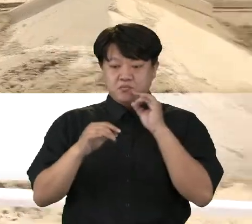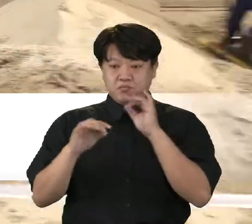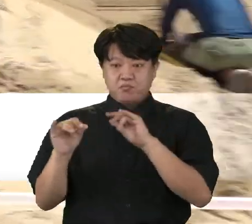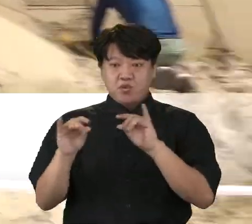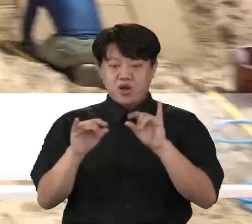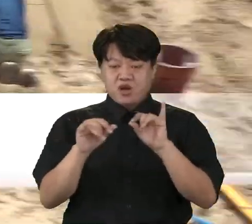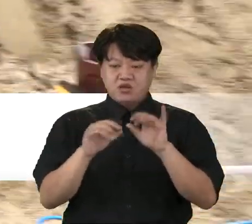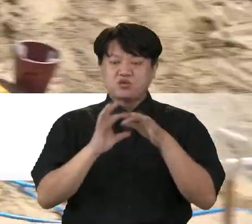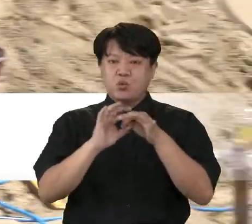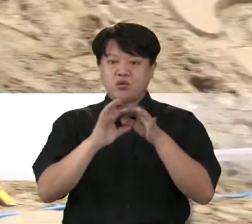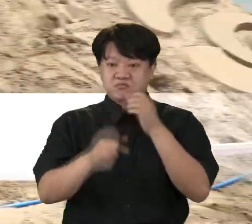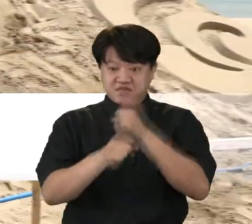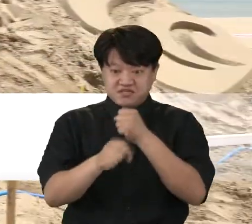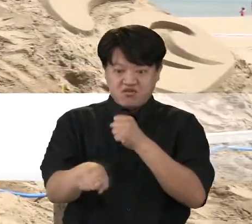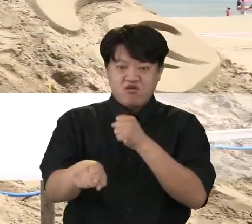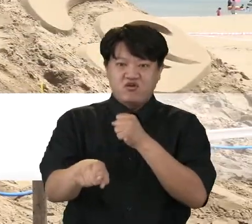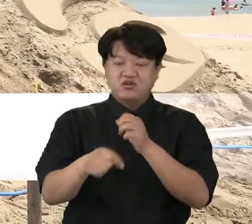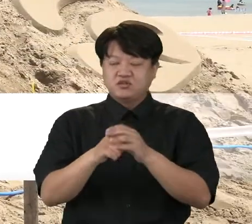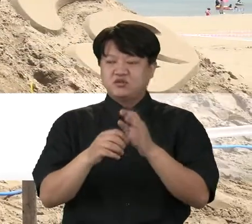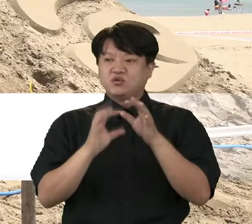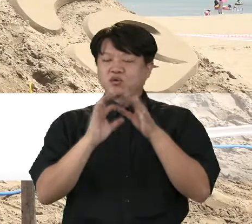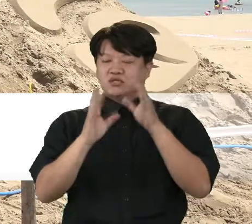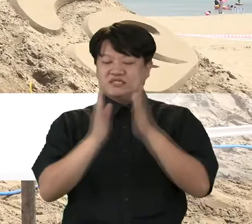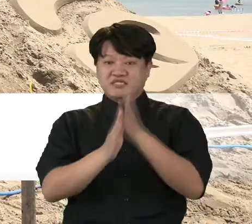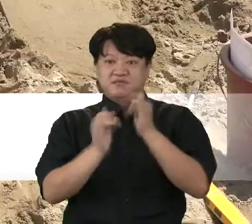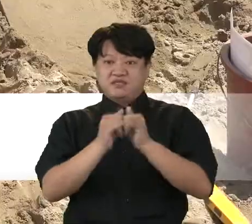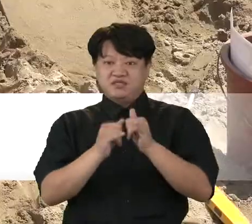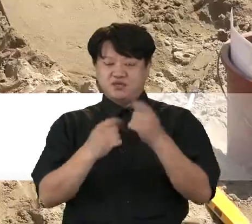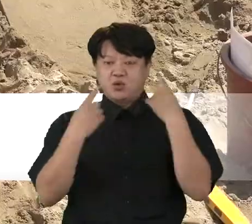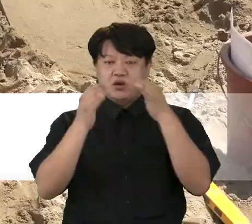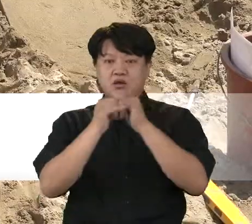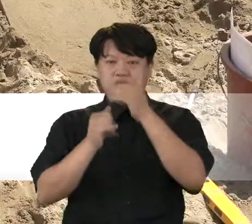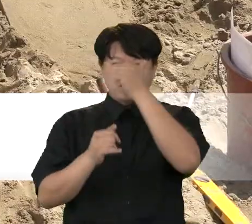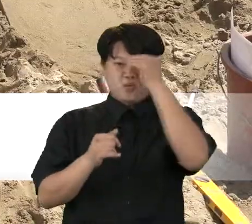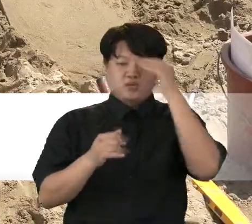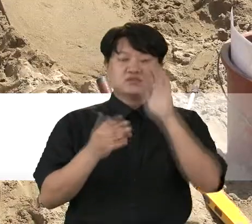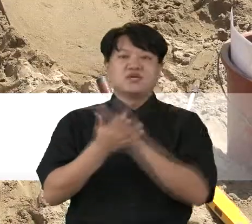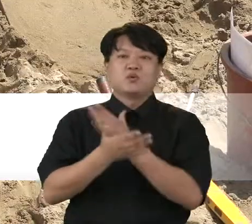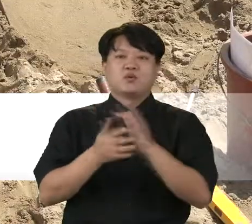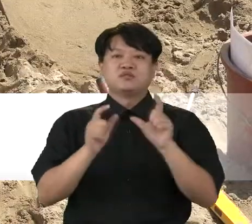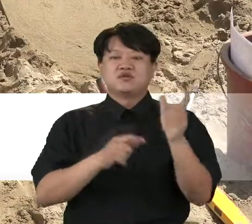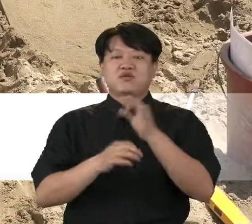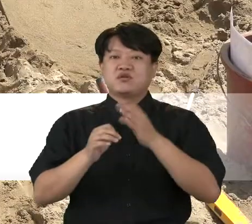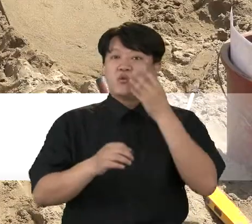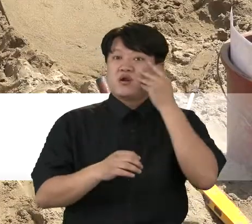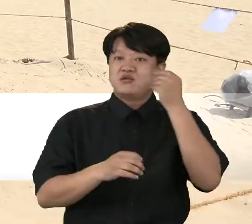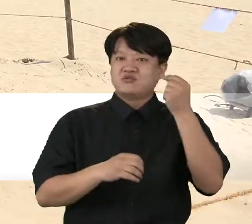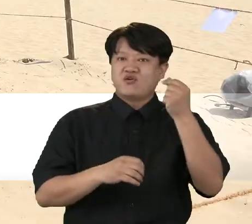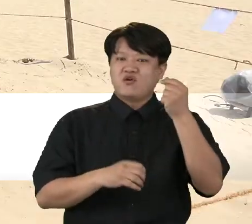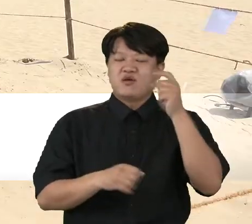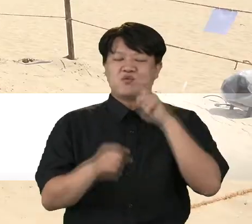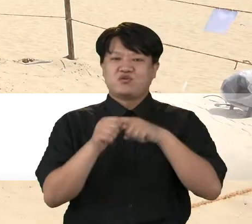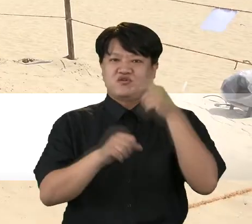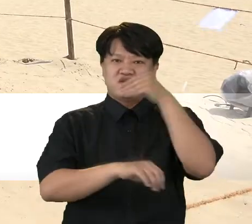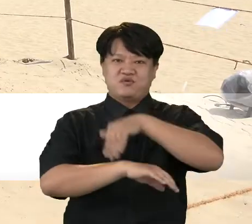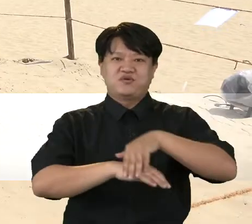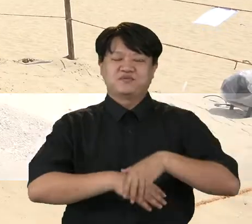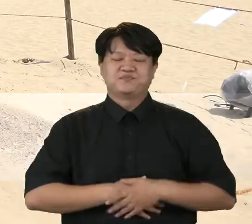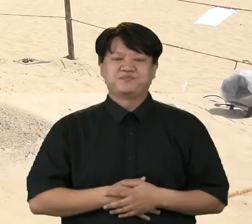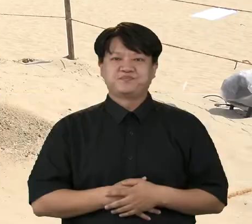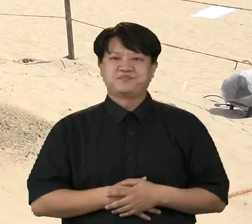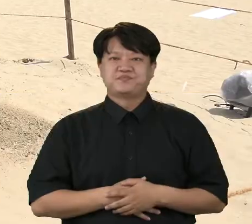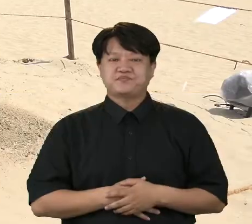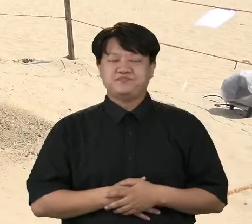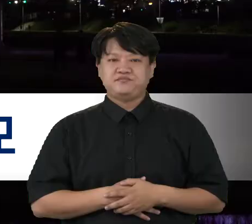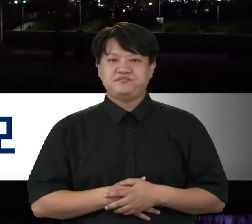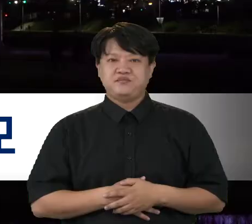해양자원인 모래로 만든 작품을 통해 시민과 관광객에게 볼거리를 제공하고 지역경제 활성화를 꾀한다는 방침입니다.